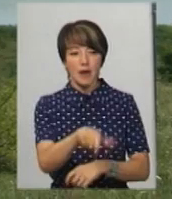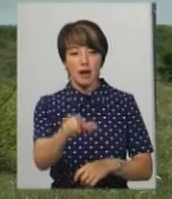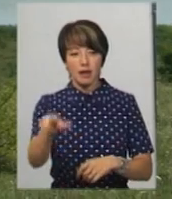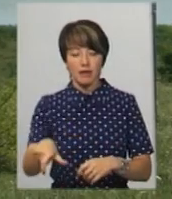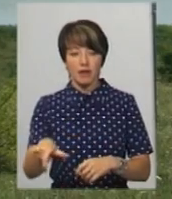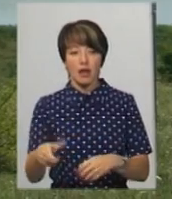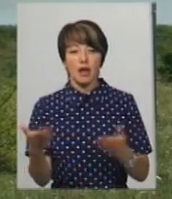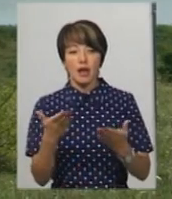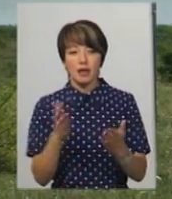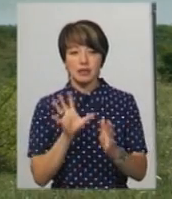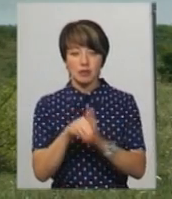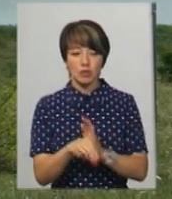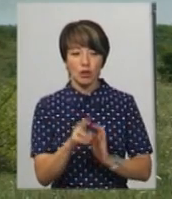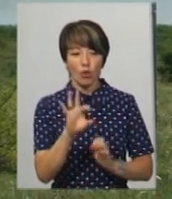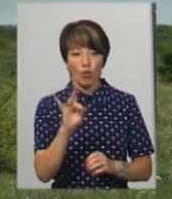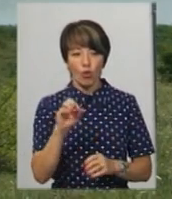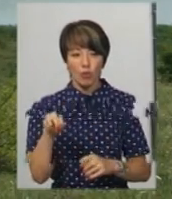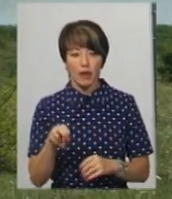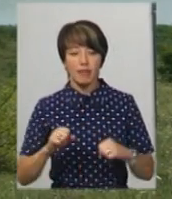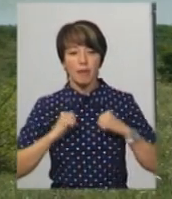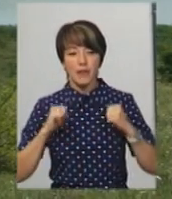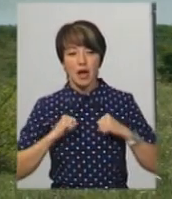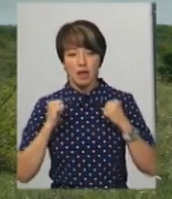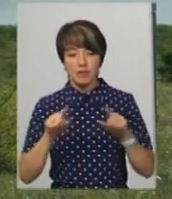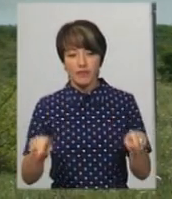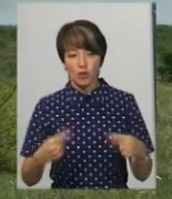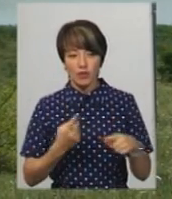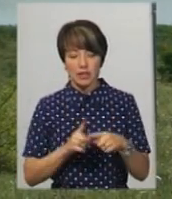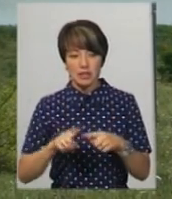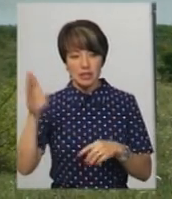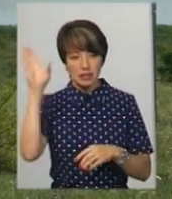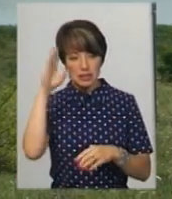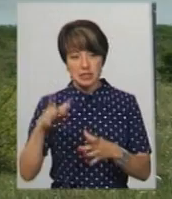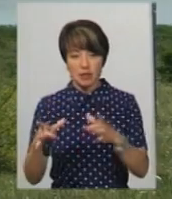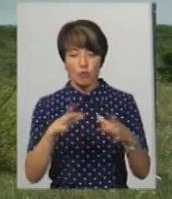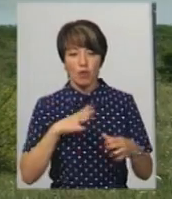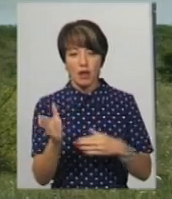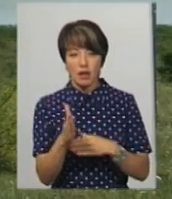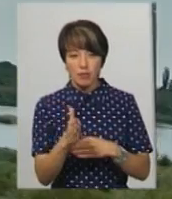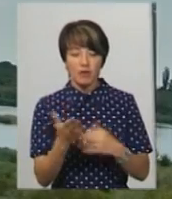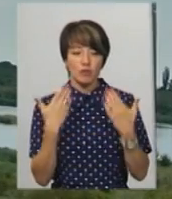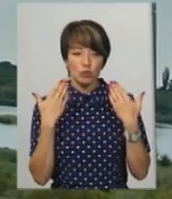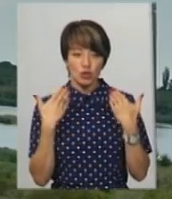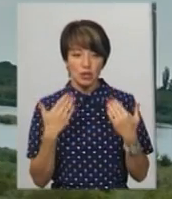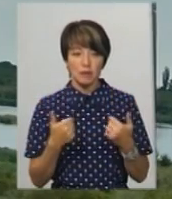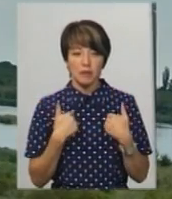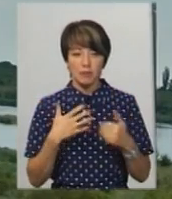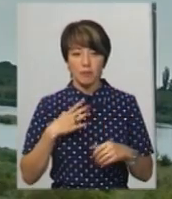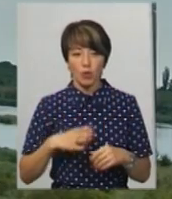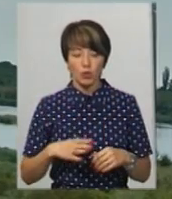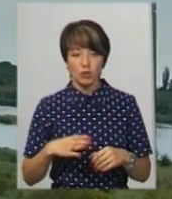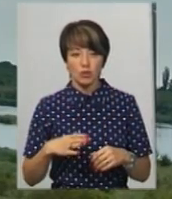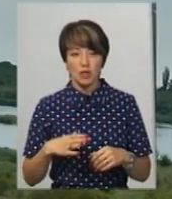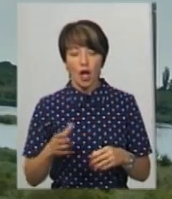запустили Коропа, і намагаємося відновити цей савочок, щоб була риба, було не людям відпочити. І мені приходилося